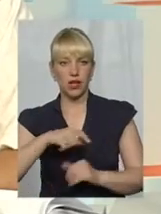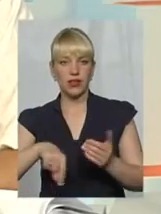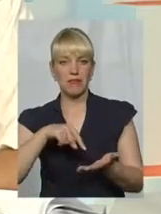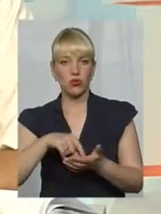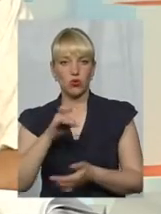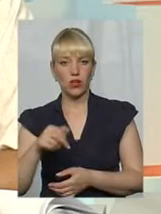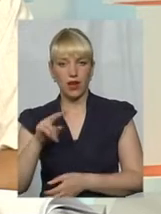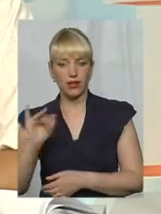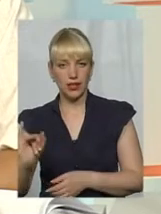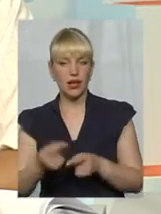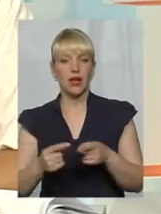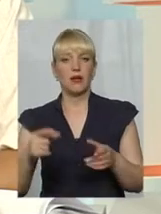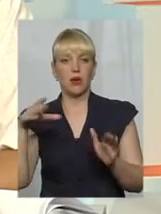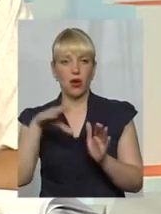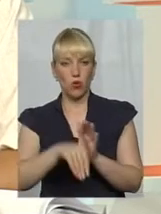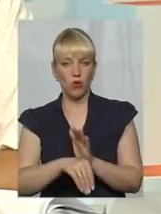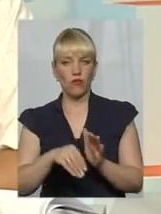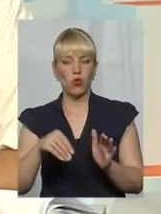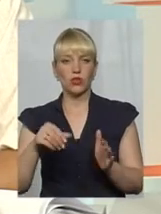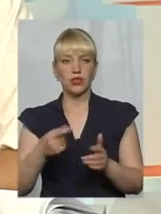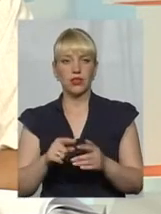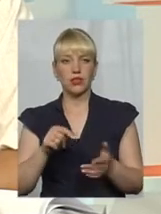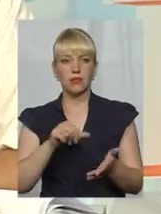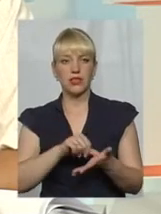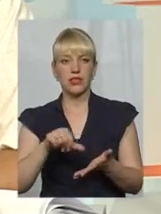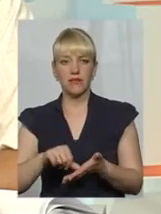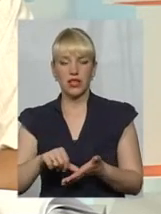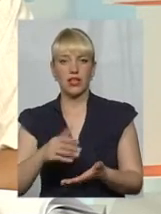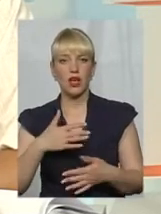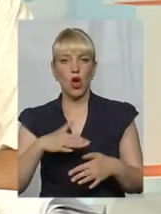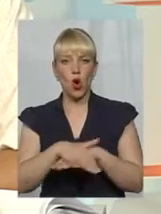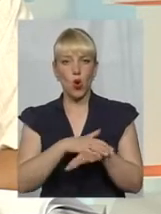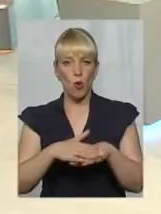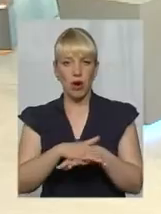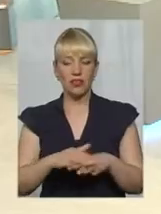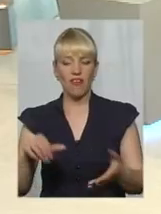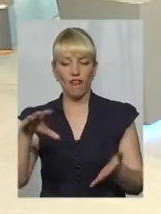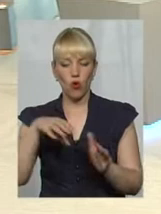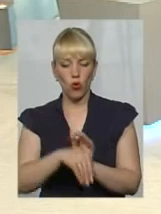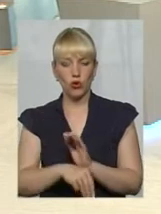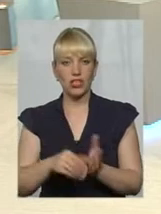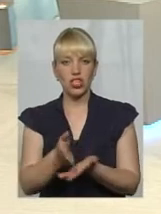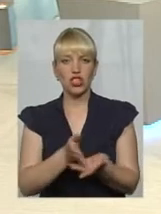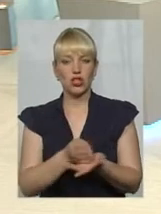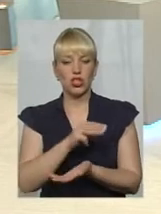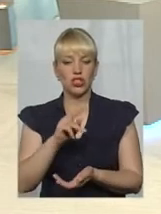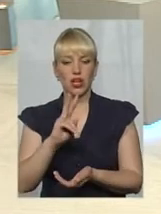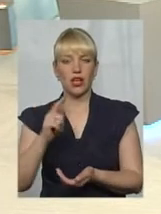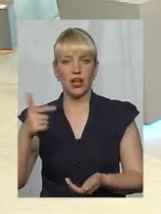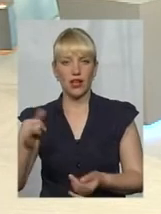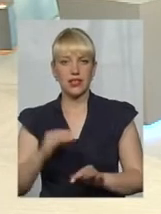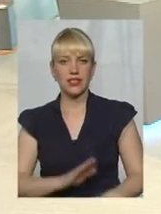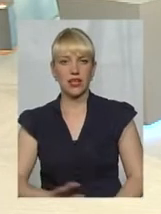входить представник громадського сціб Богдан Малинський, до нього входять чиновники УЖКГ і заступник міського